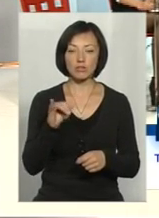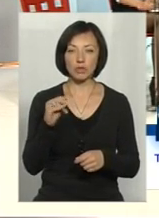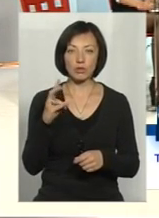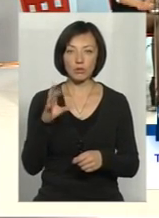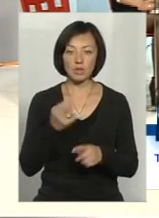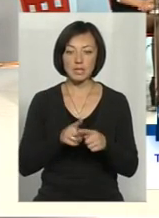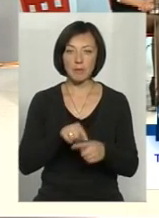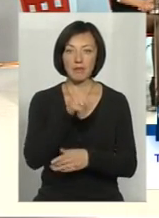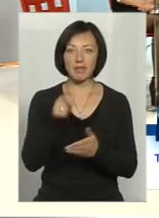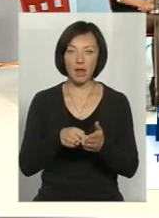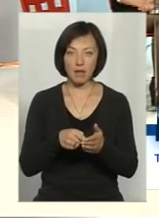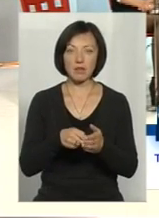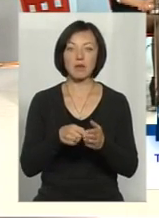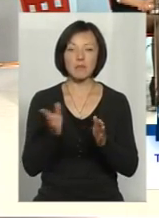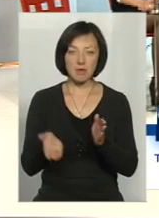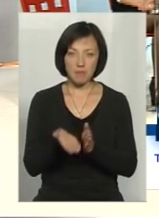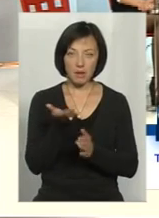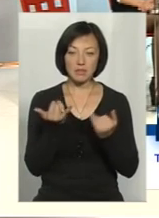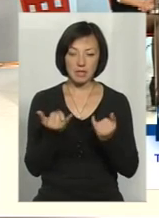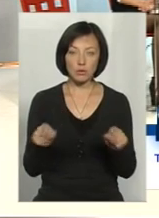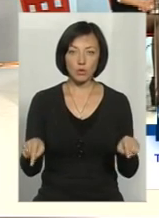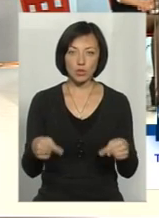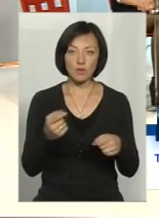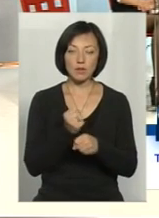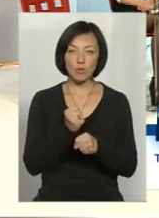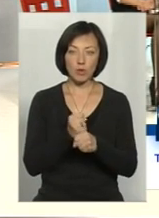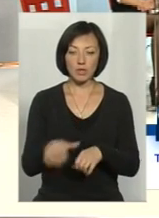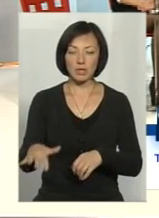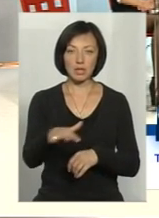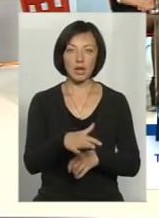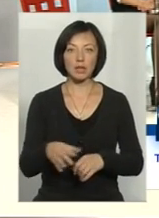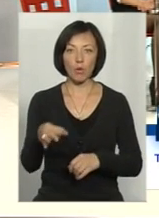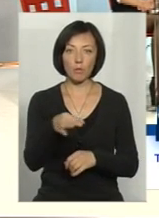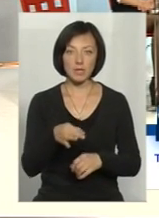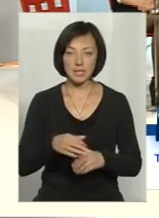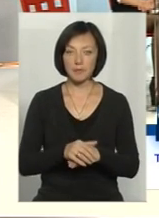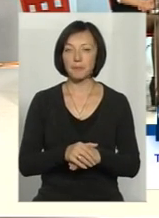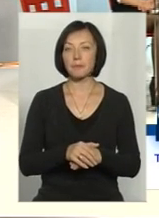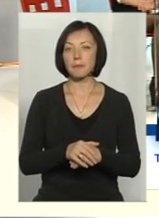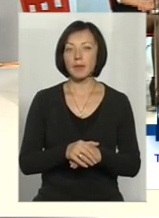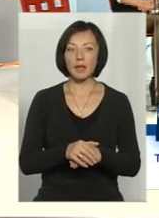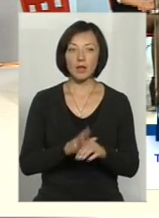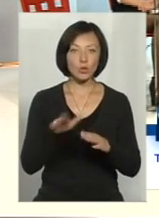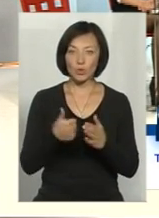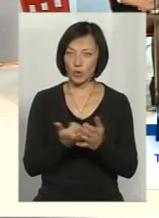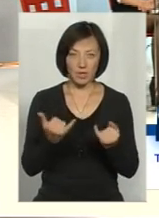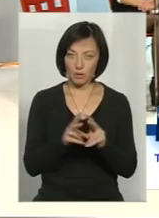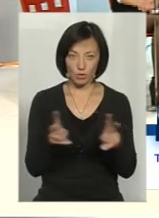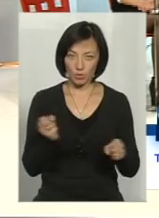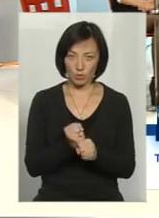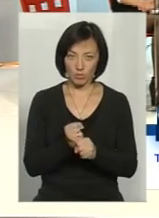піднімалося і зараз організовується якраз ця робота на теренах області. Тобто її до нині ніхто не робив?